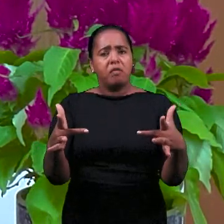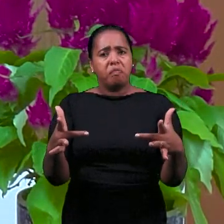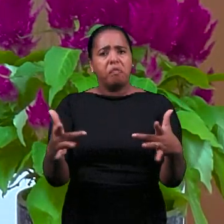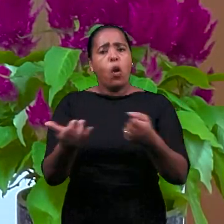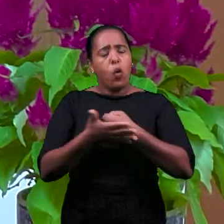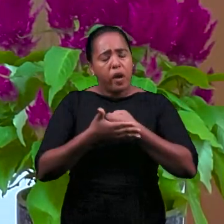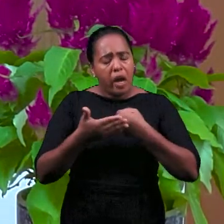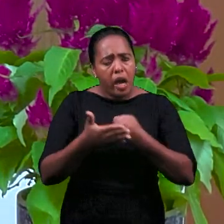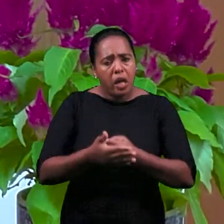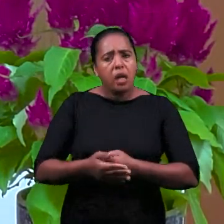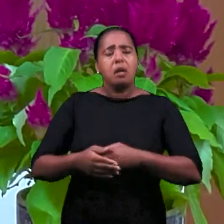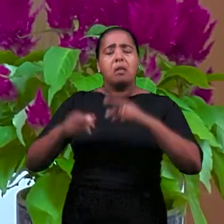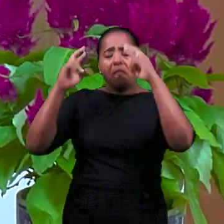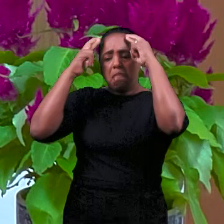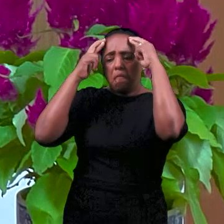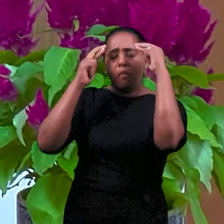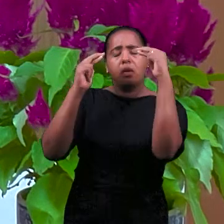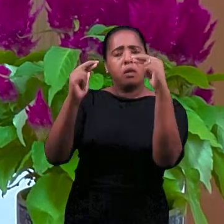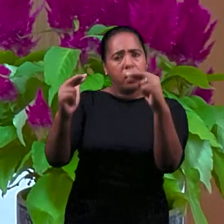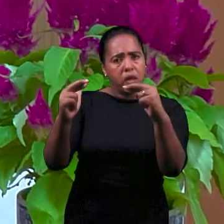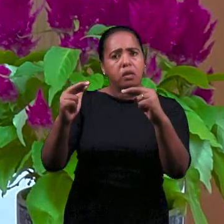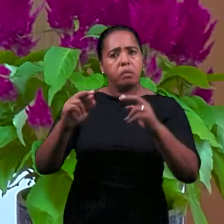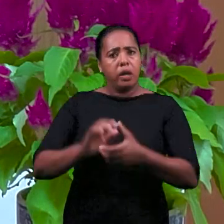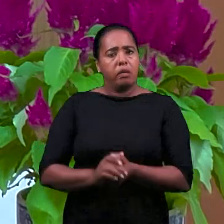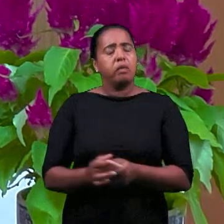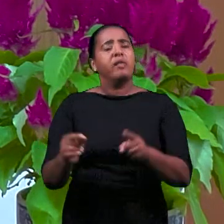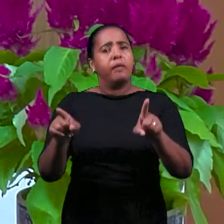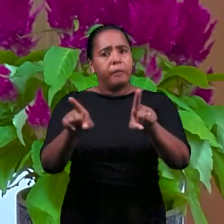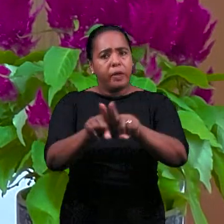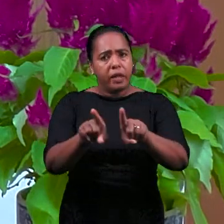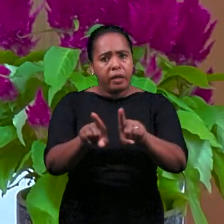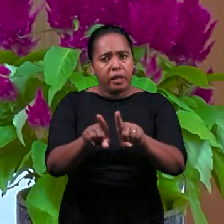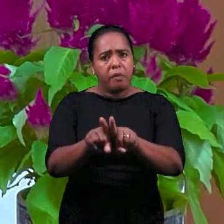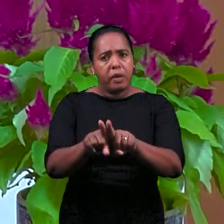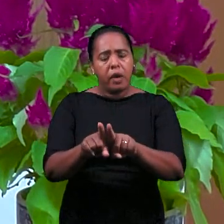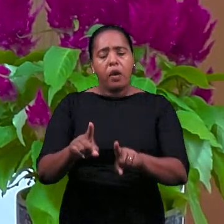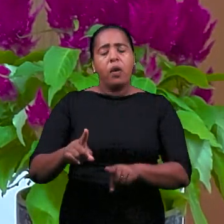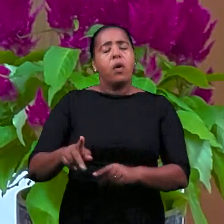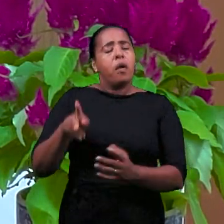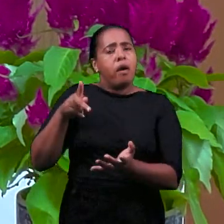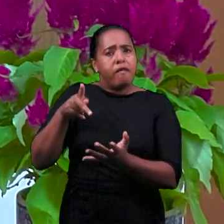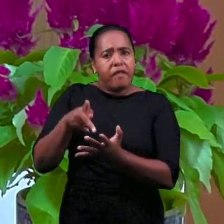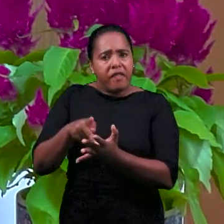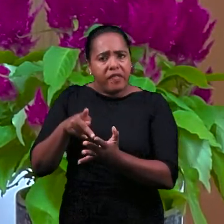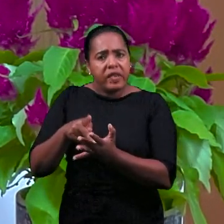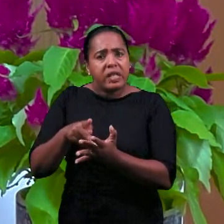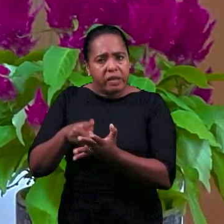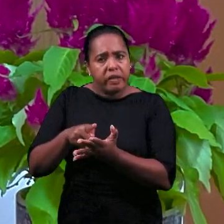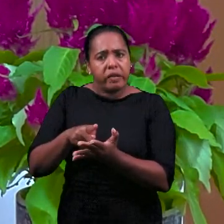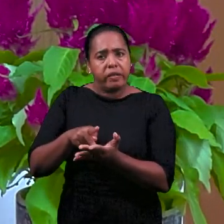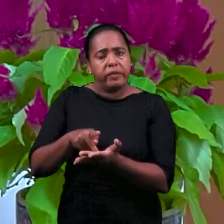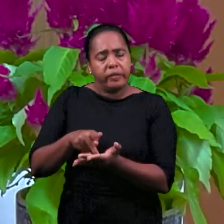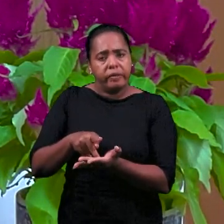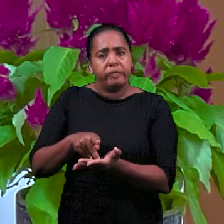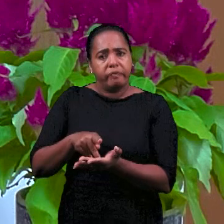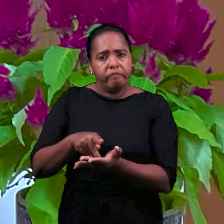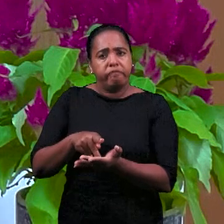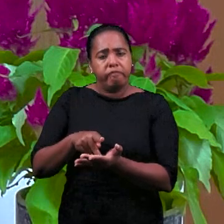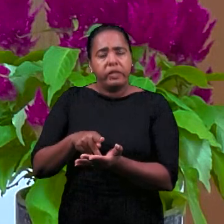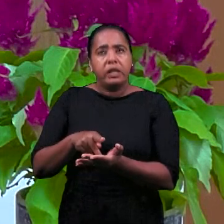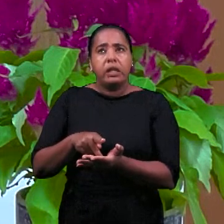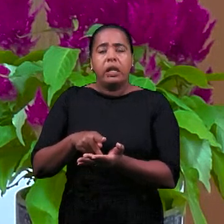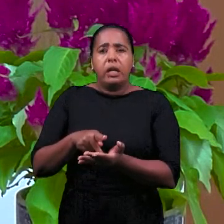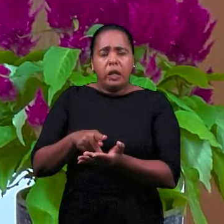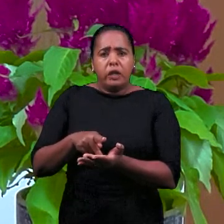ревность, уважение и в определенной степени истина, мы